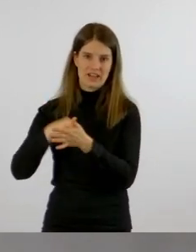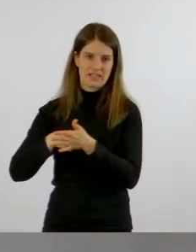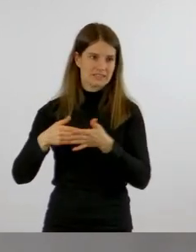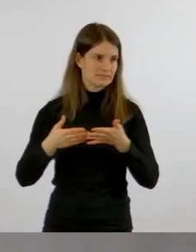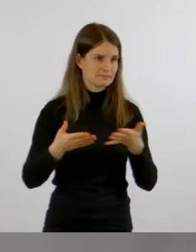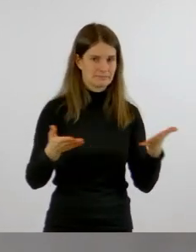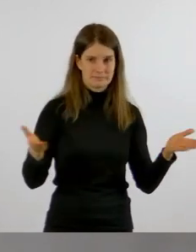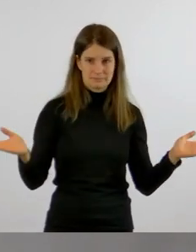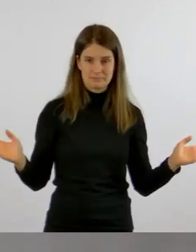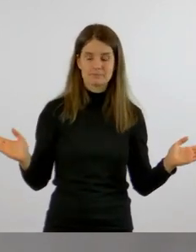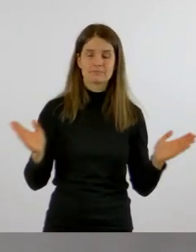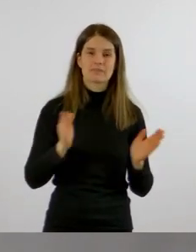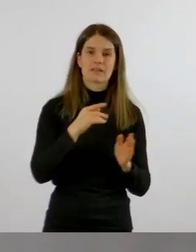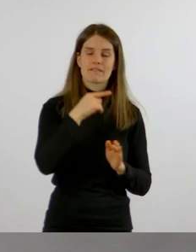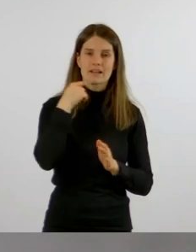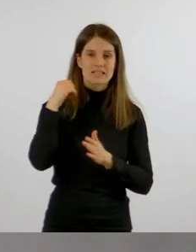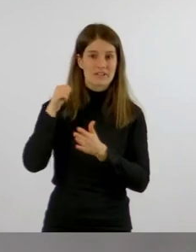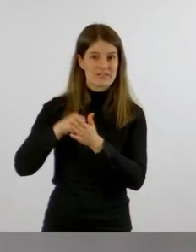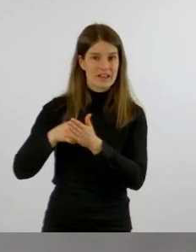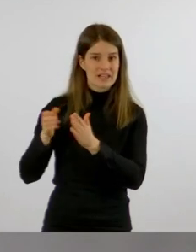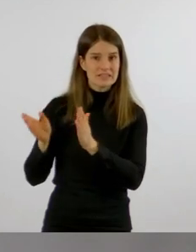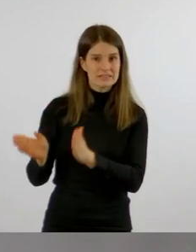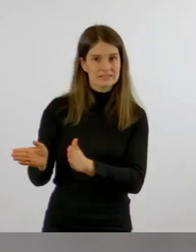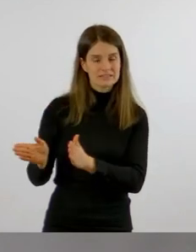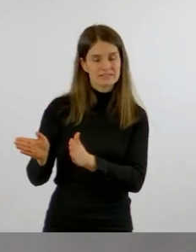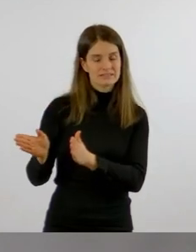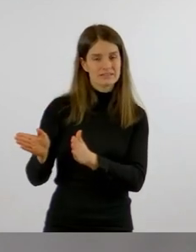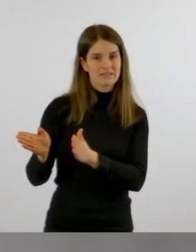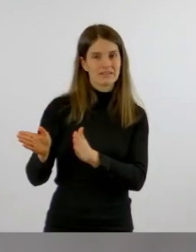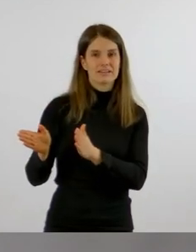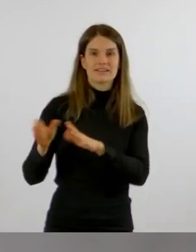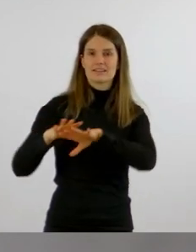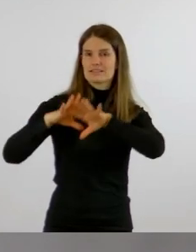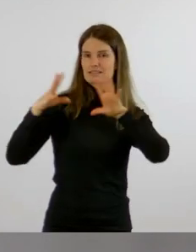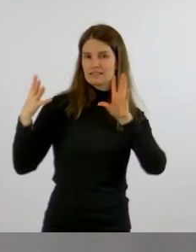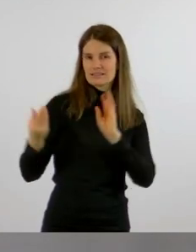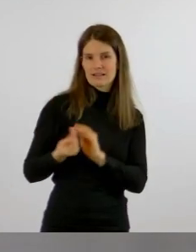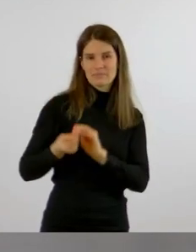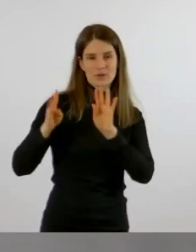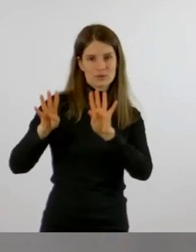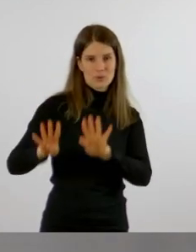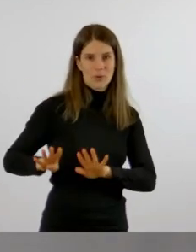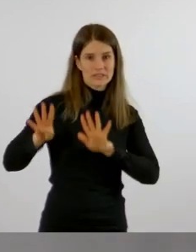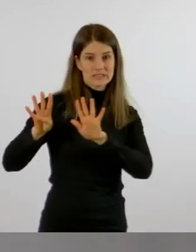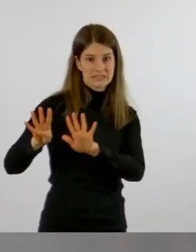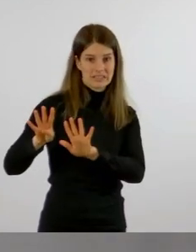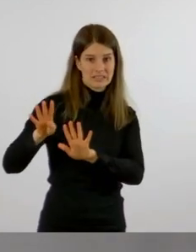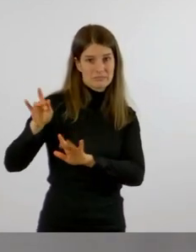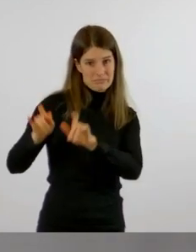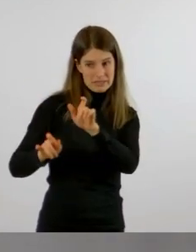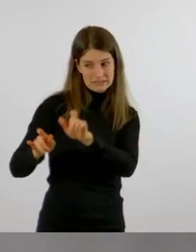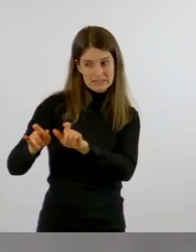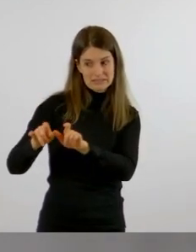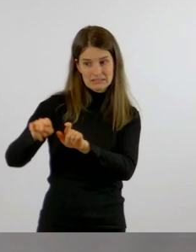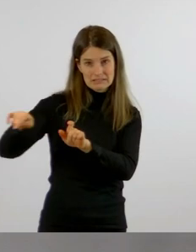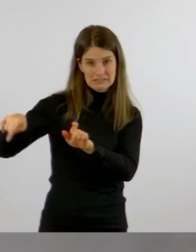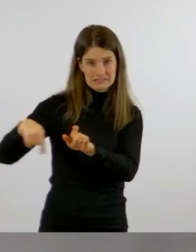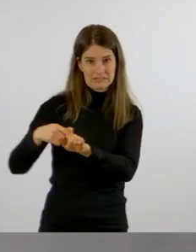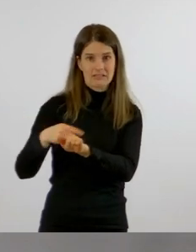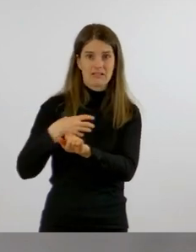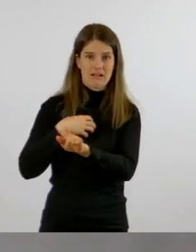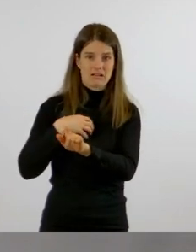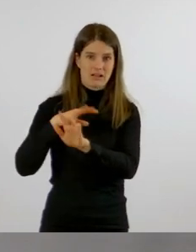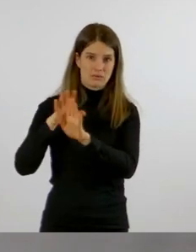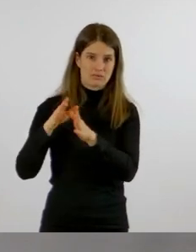Also in Weißenfels haben wir insgesamt 19 Patienten, welche sich aufgrund einer Covid-19